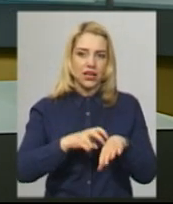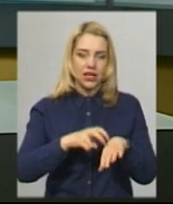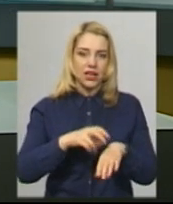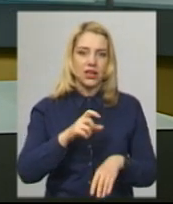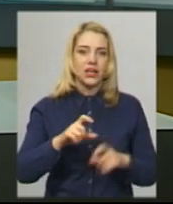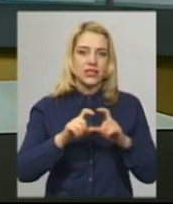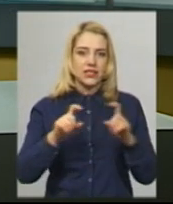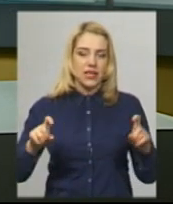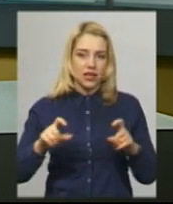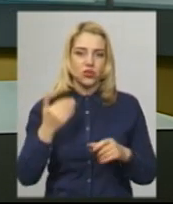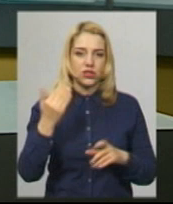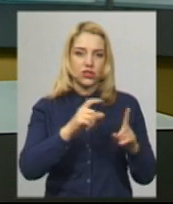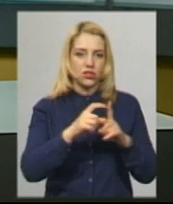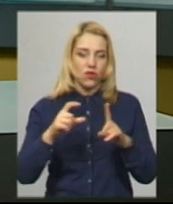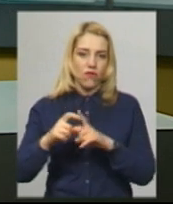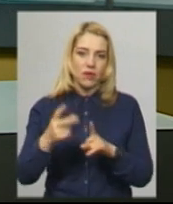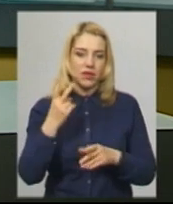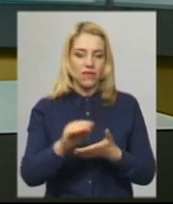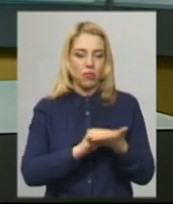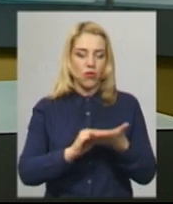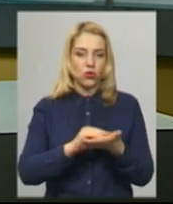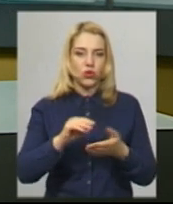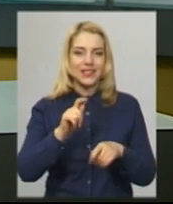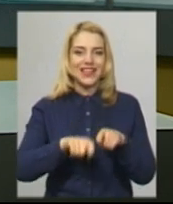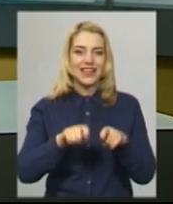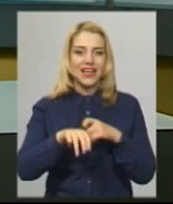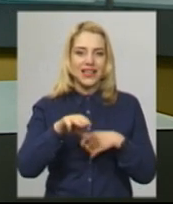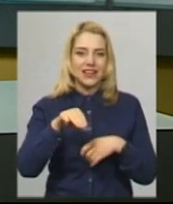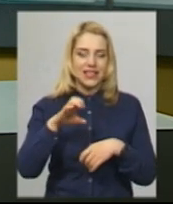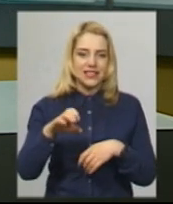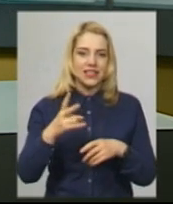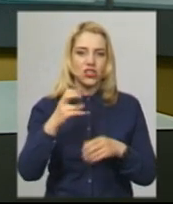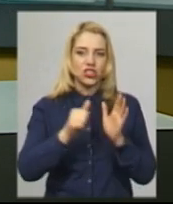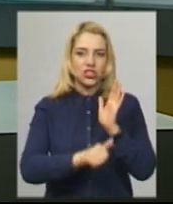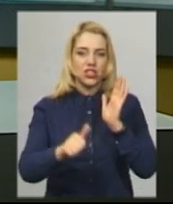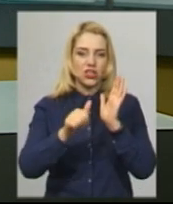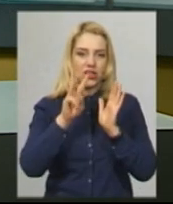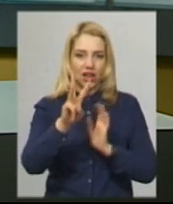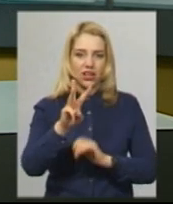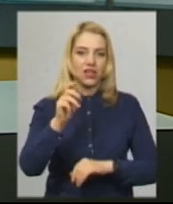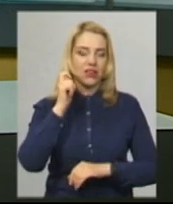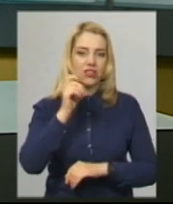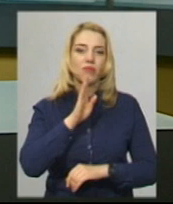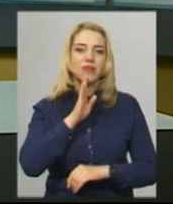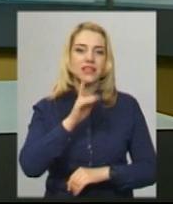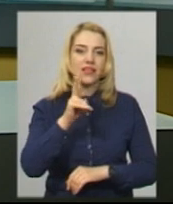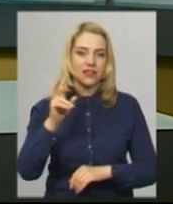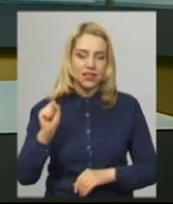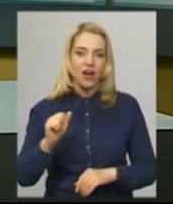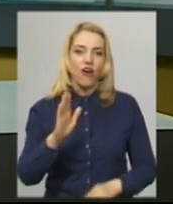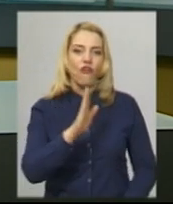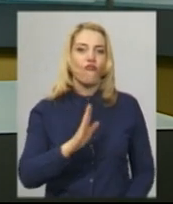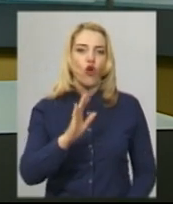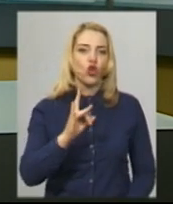Оксана Піддубна. За її словами, два повторні тести на COVID-19 у 63-річної пацієнтки з Волочийського району